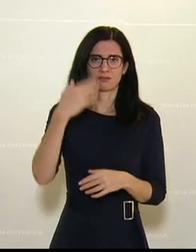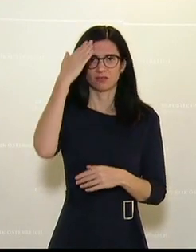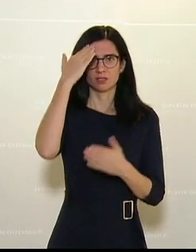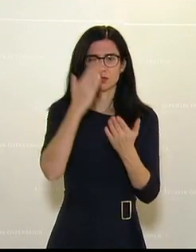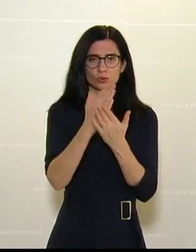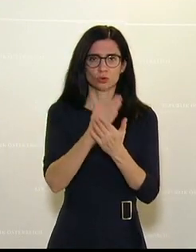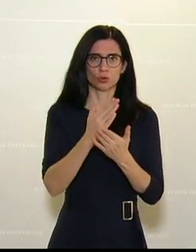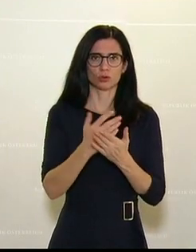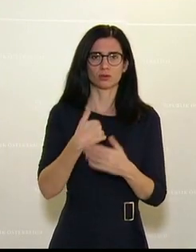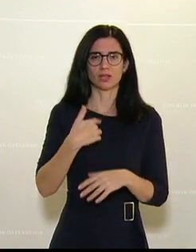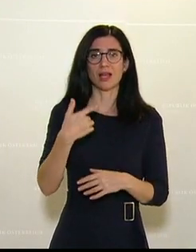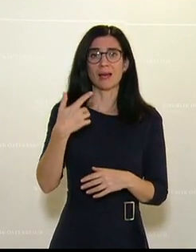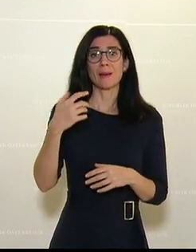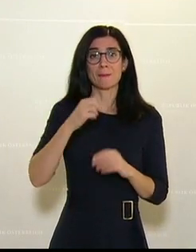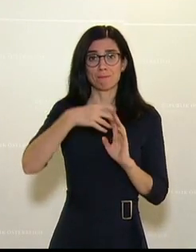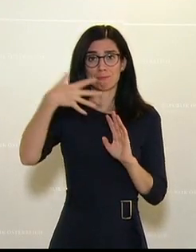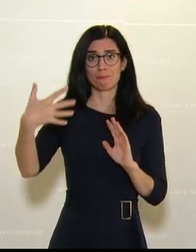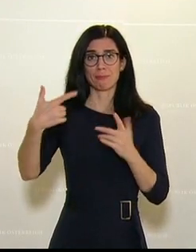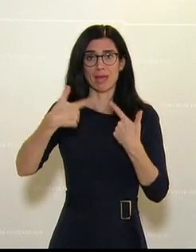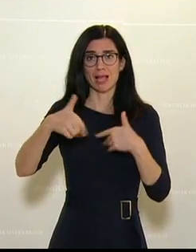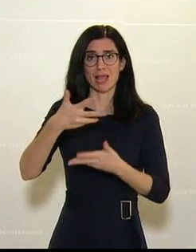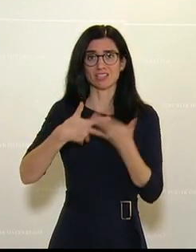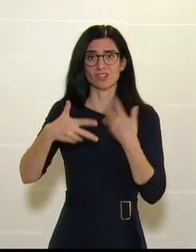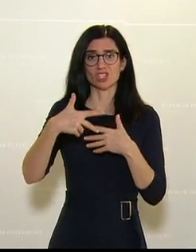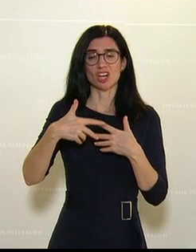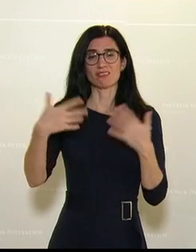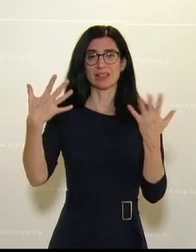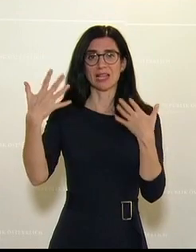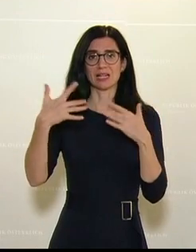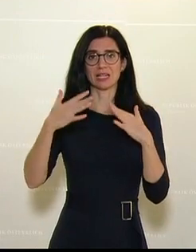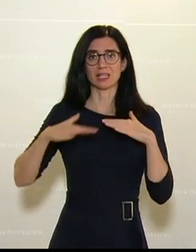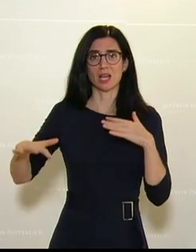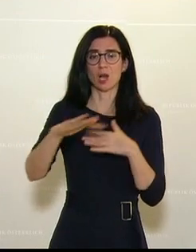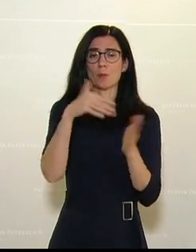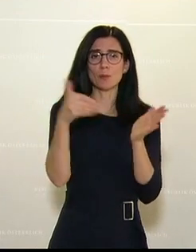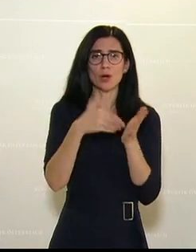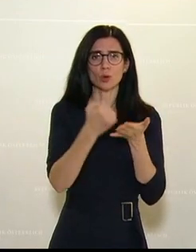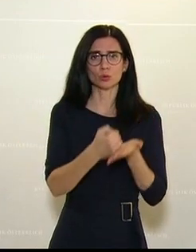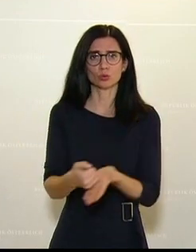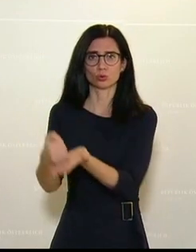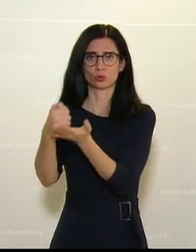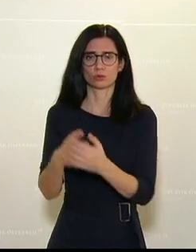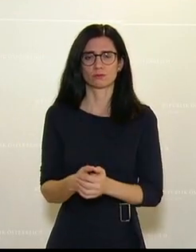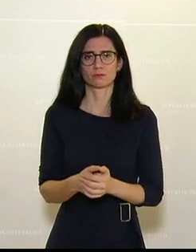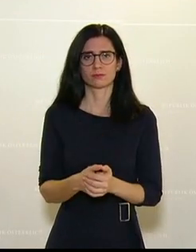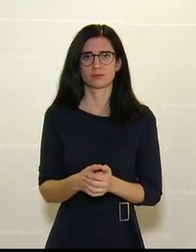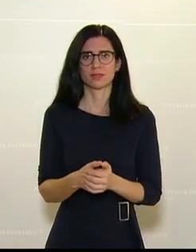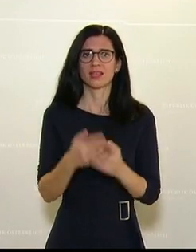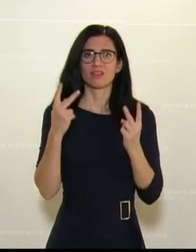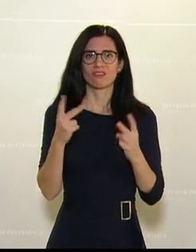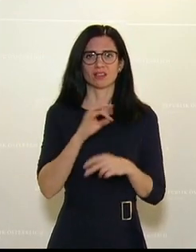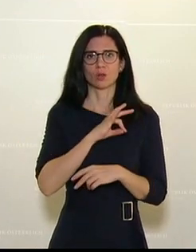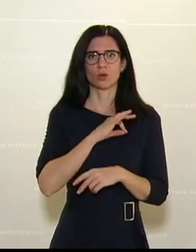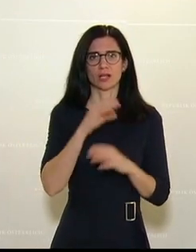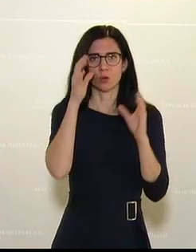wir, dass natürlich die Berglandwirtschaft, der ländliche Raum natürlich unsere Unterstützung benötigt. Und, geschätzte Kollegen von der ÖVP